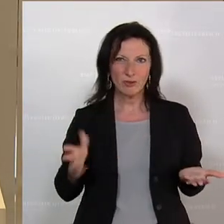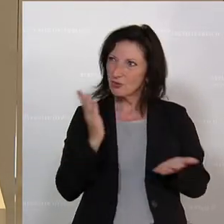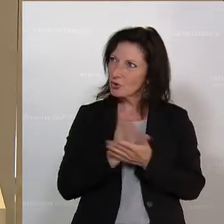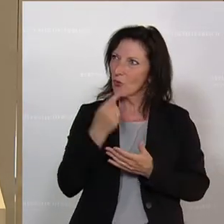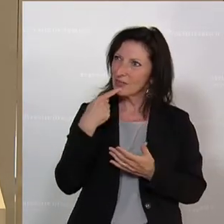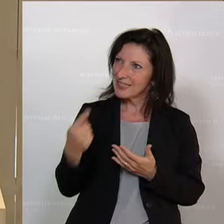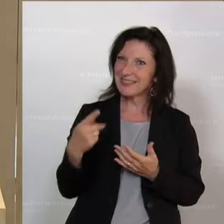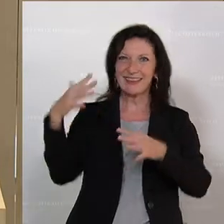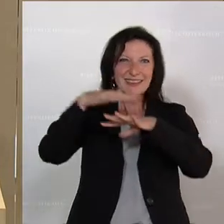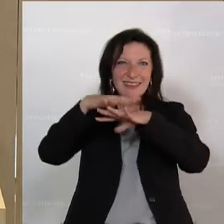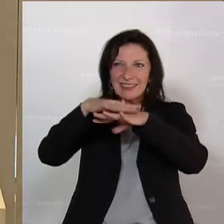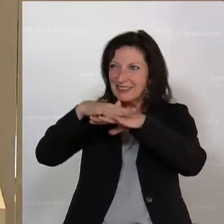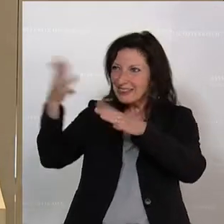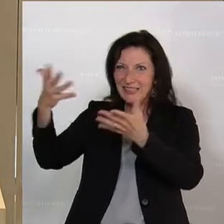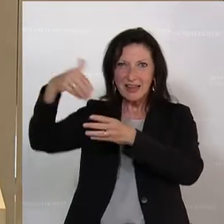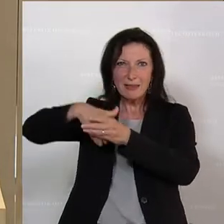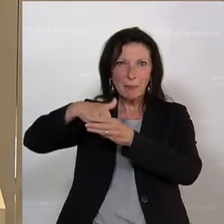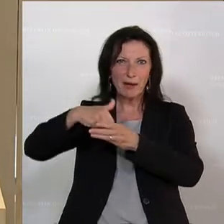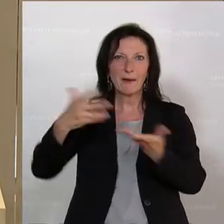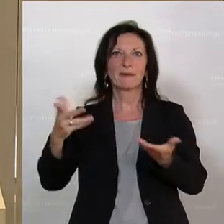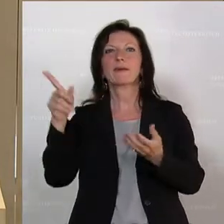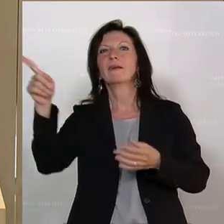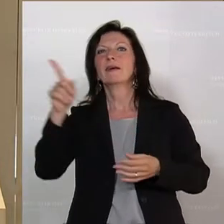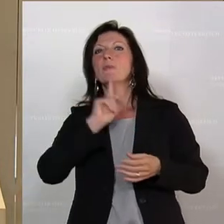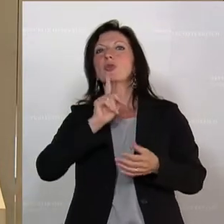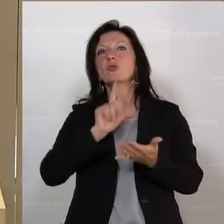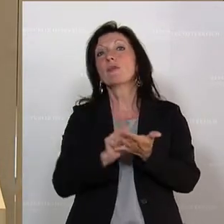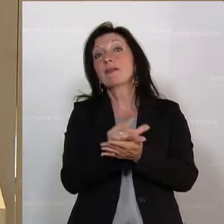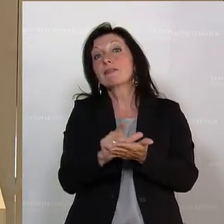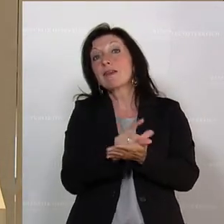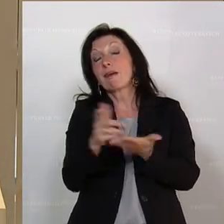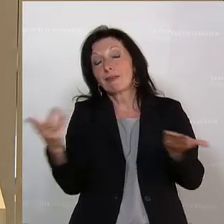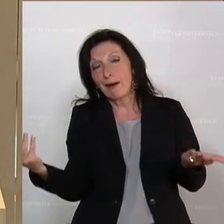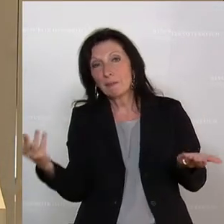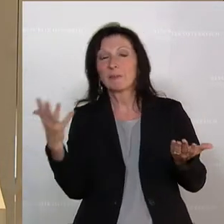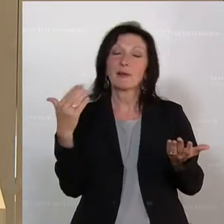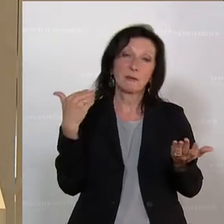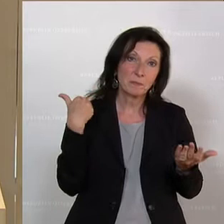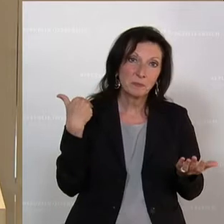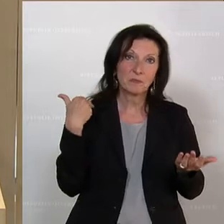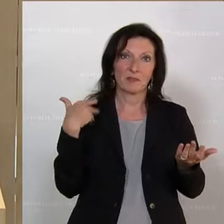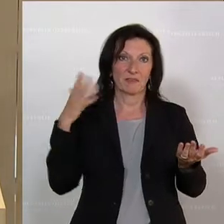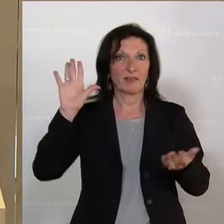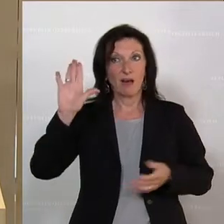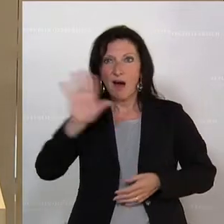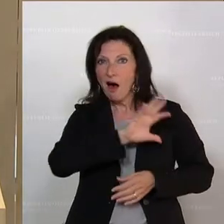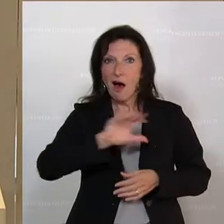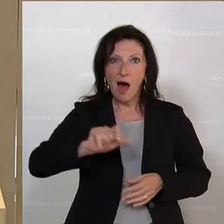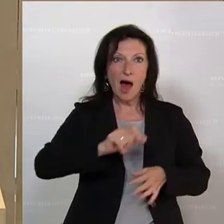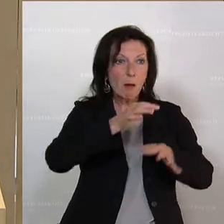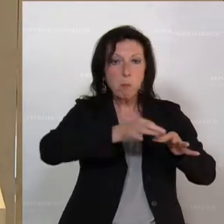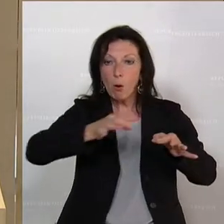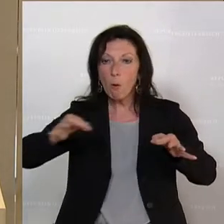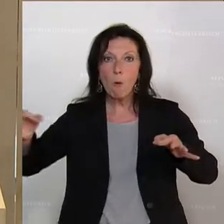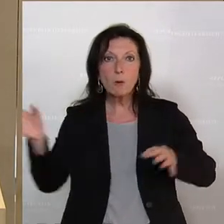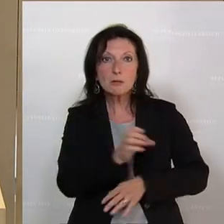sind ein Teil dieses Netzes. Sie haben halt nicht so viel genug Zeit gehabt, dass Sie halt das auf Turm bringen und auch dementsprechend Ihre Posten besetzen und die Vereine